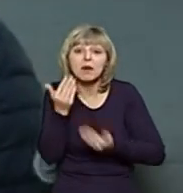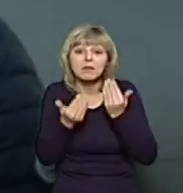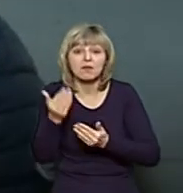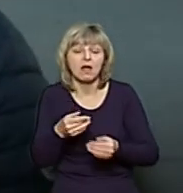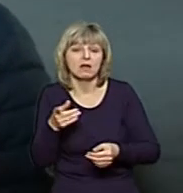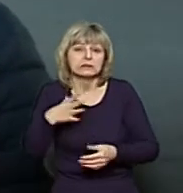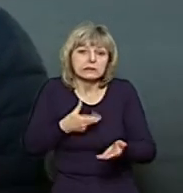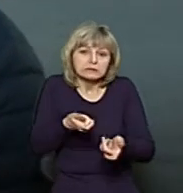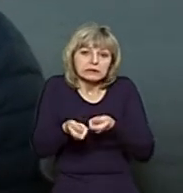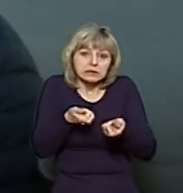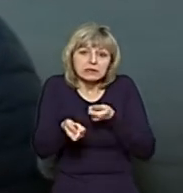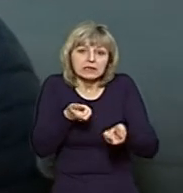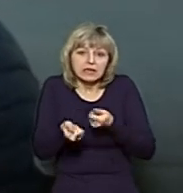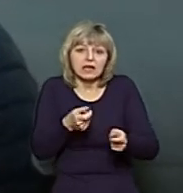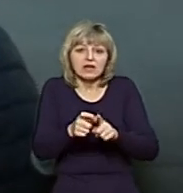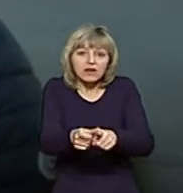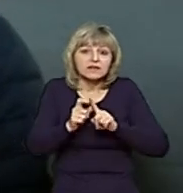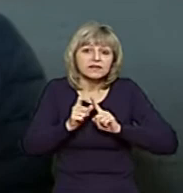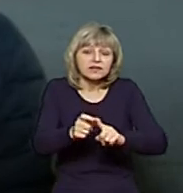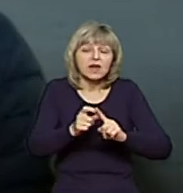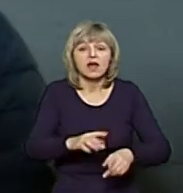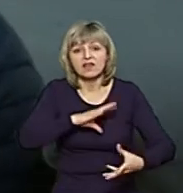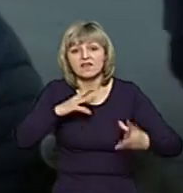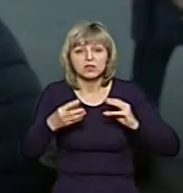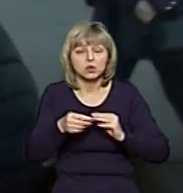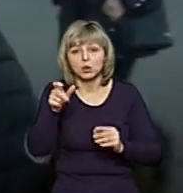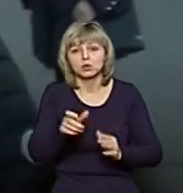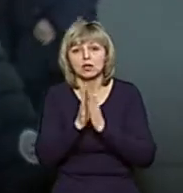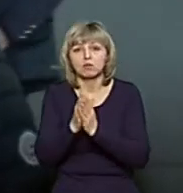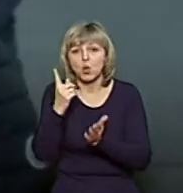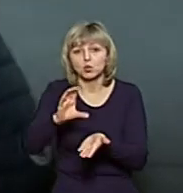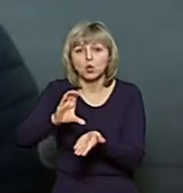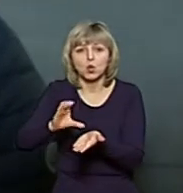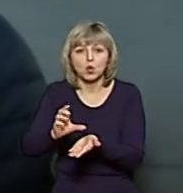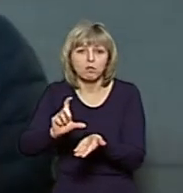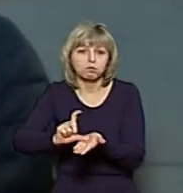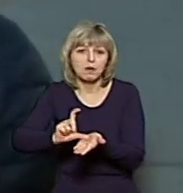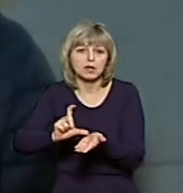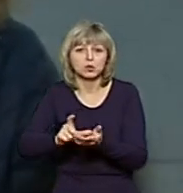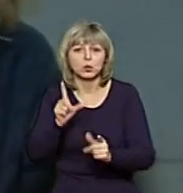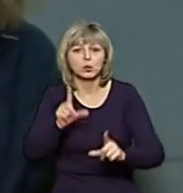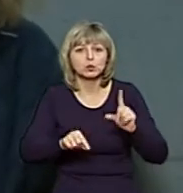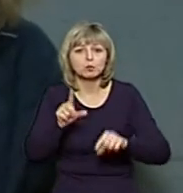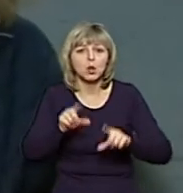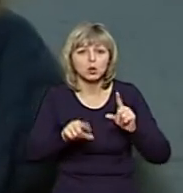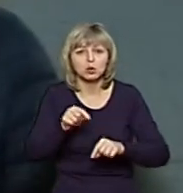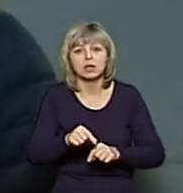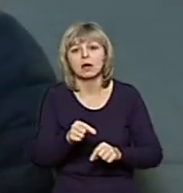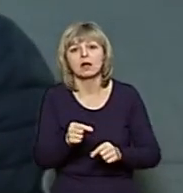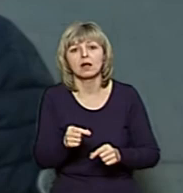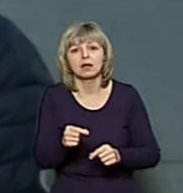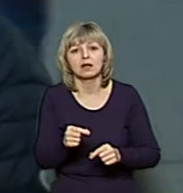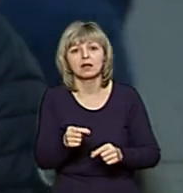на ці 20 запитань. І в ітогі людина просить тебе одну банку, наприклад, зушчоного молока або пачку майонезу